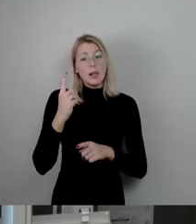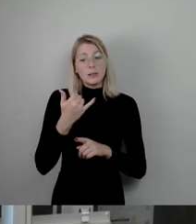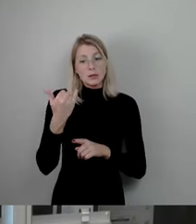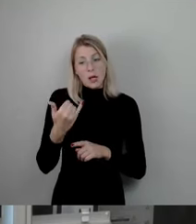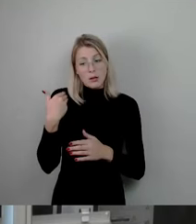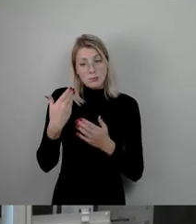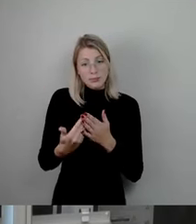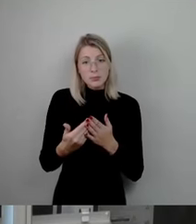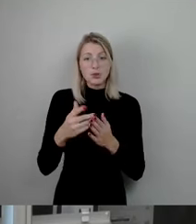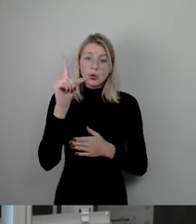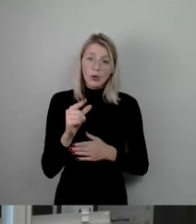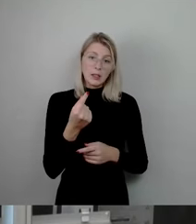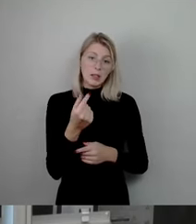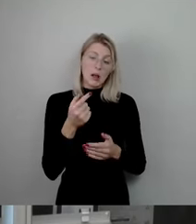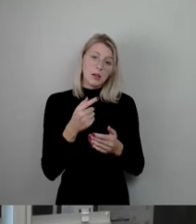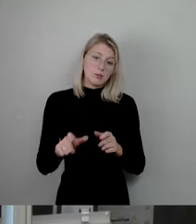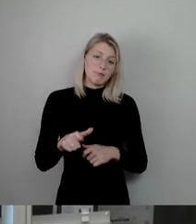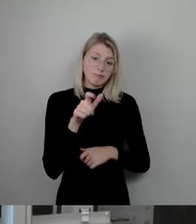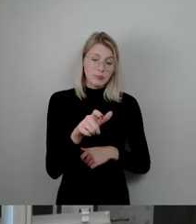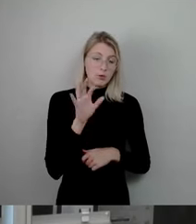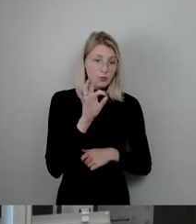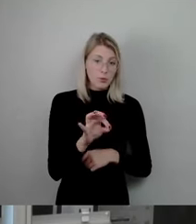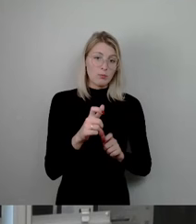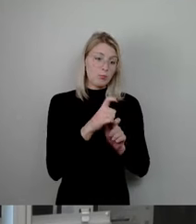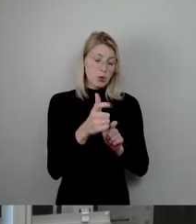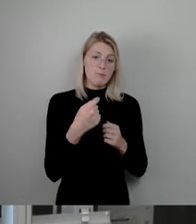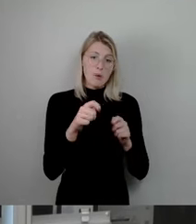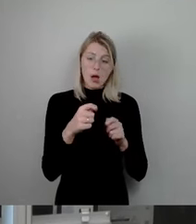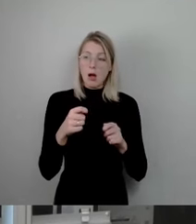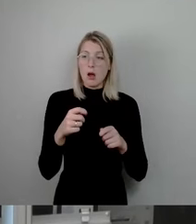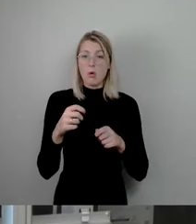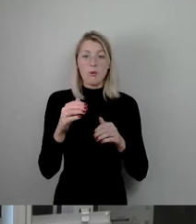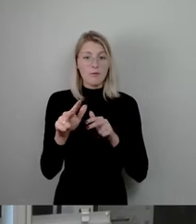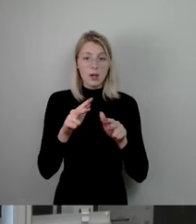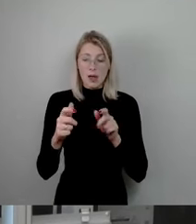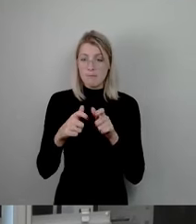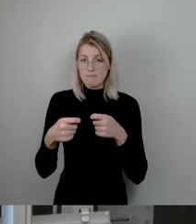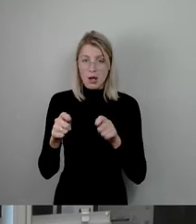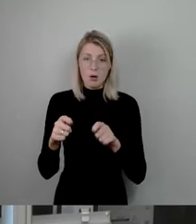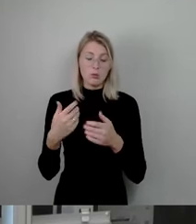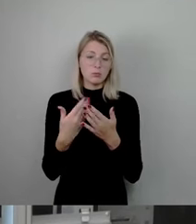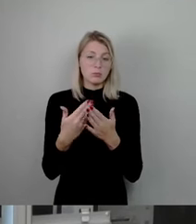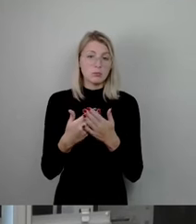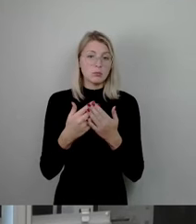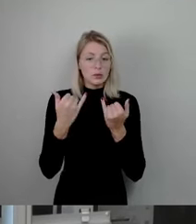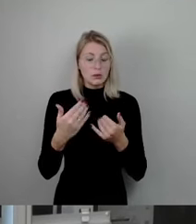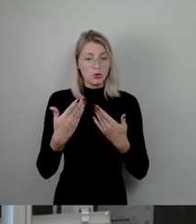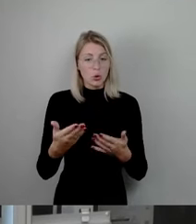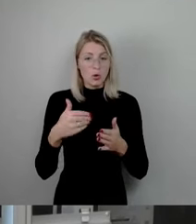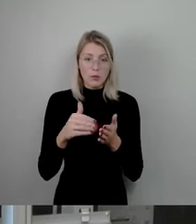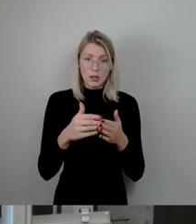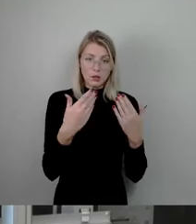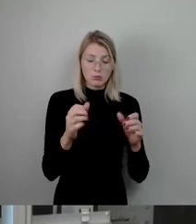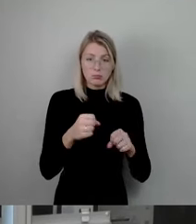den Erhalt und den Ausbau der Infrastruktur gesteckt. Das kann so nicht weitergehen und deswegen erwarten wir, dass das Geld zukünftig nicht nur im STA